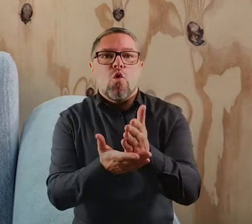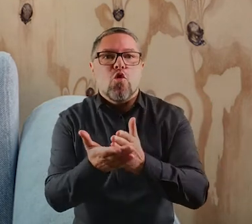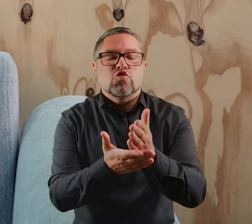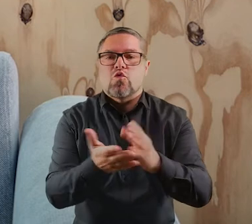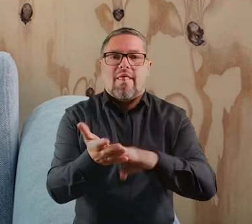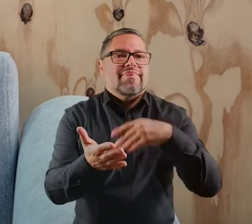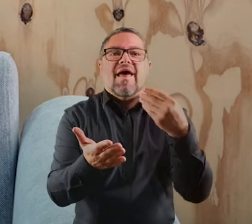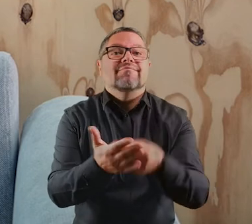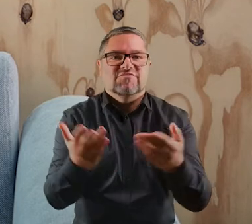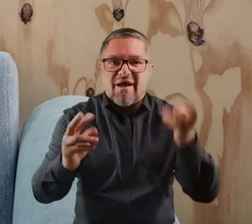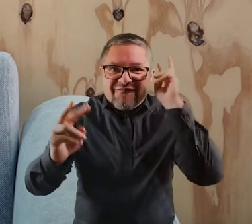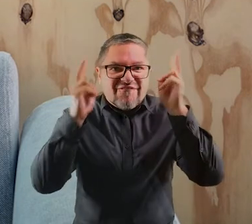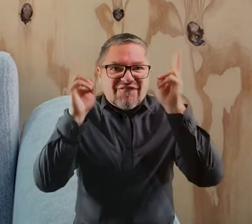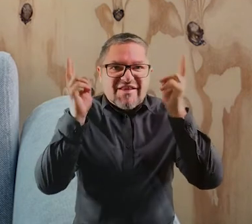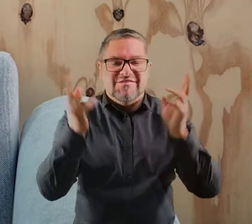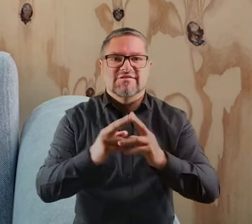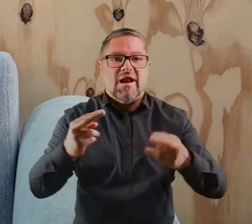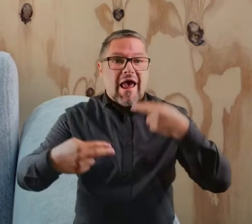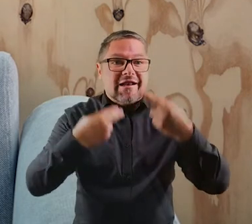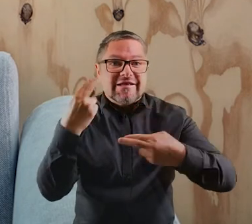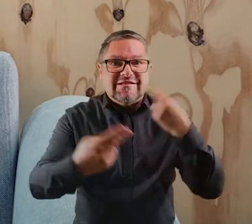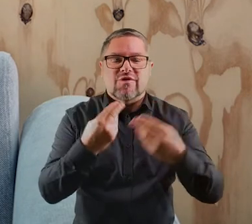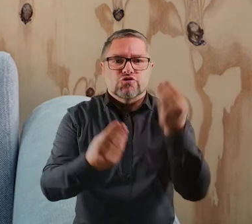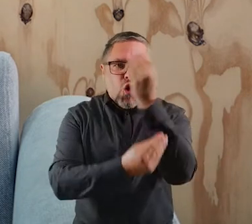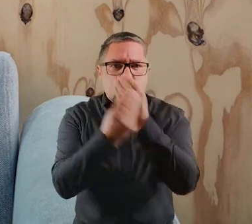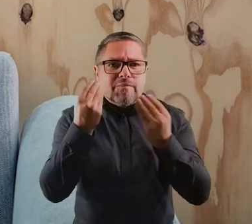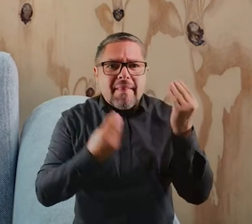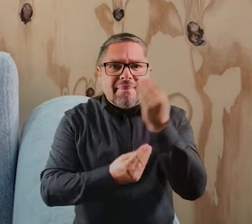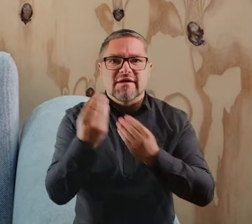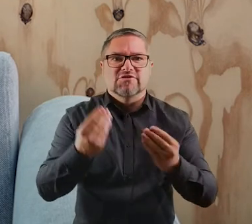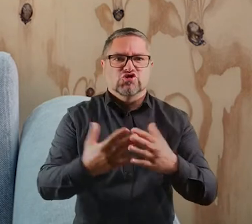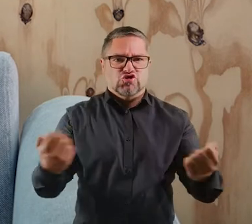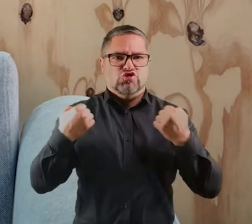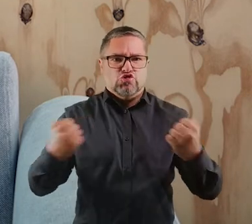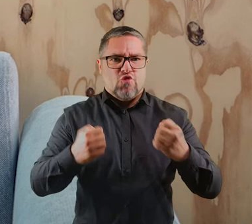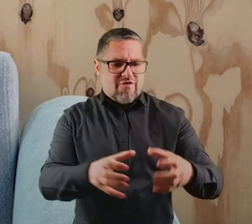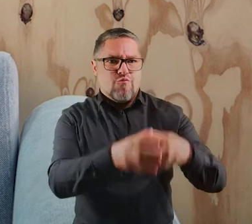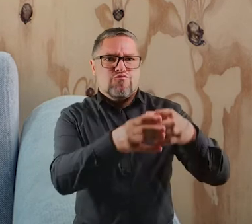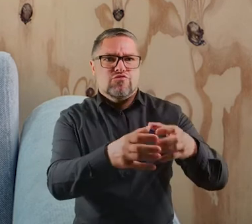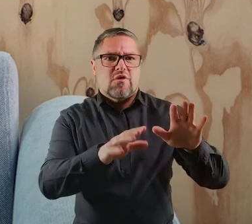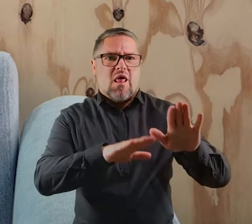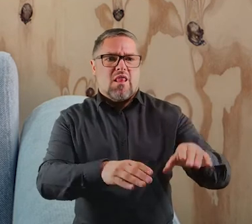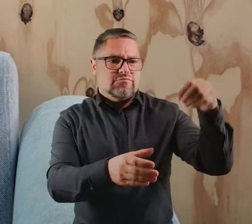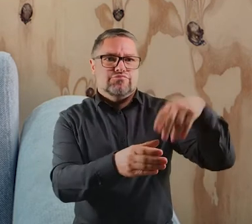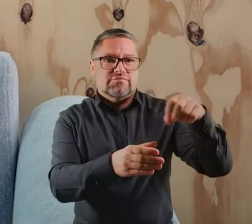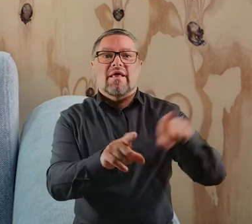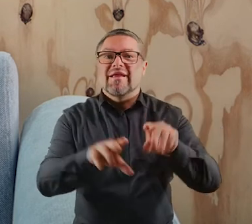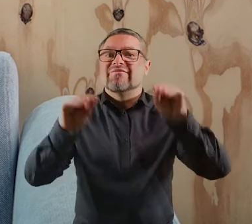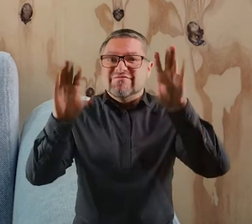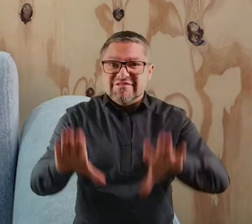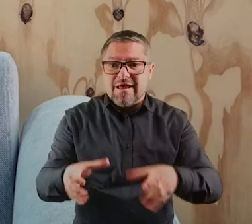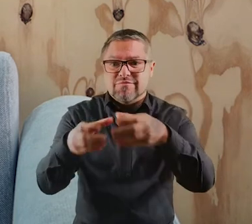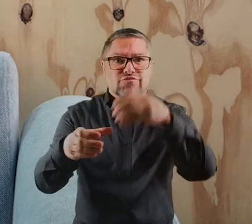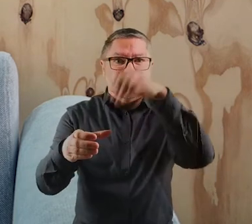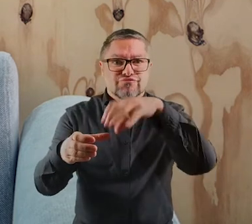usługowe, jak na przykład fryzjer, restauracja, kosmetyczka czy siłownia, a także